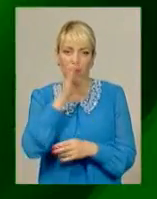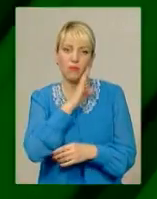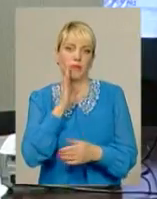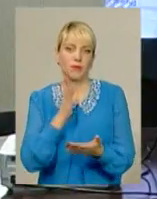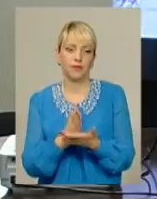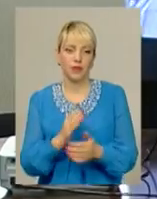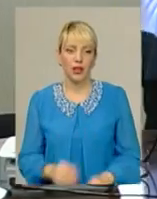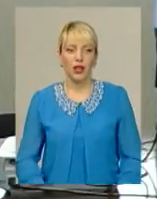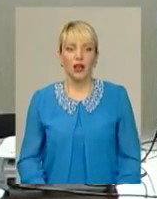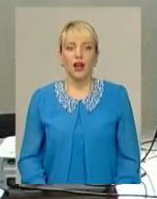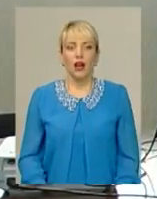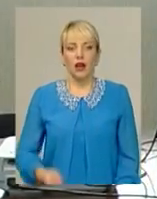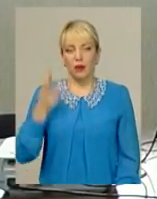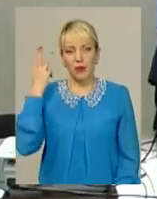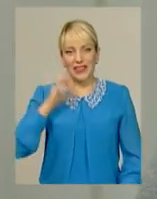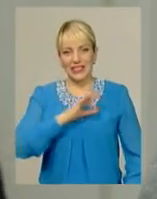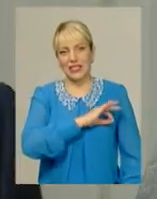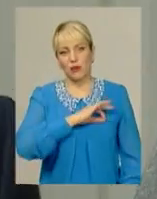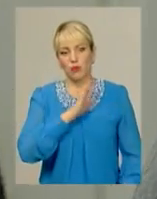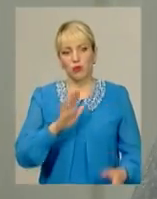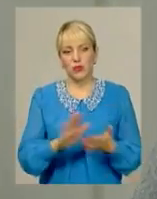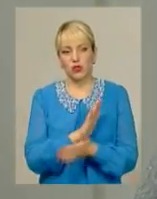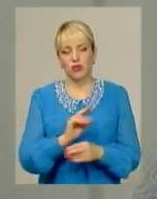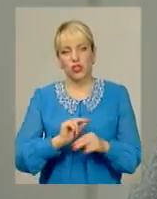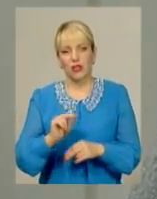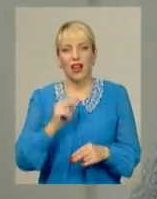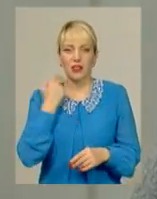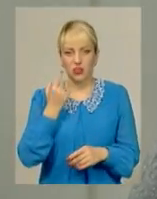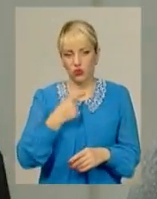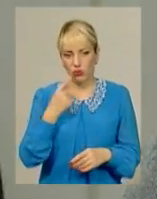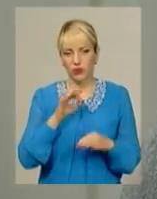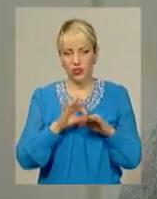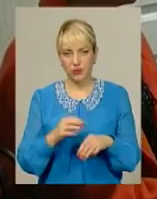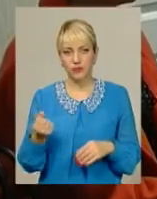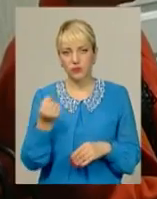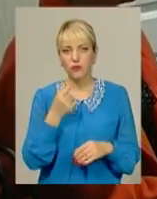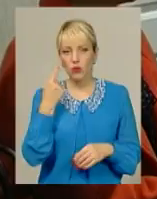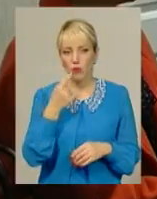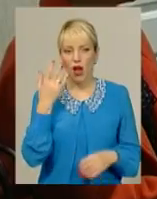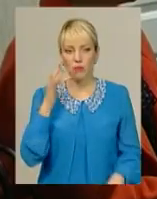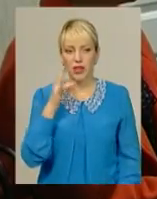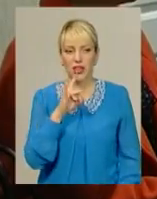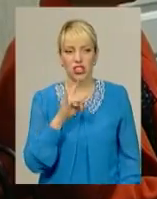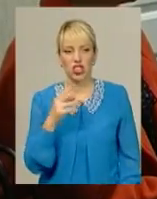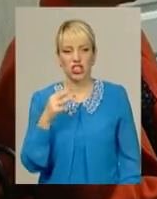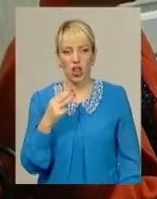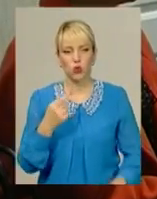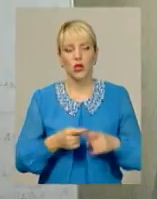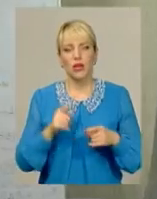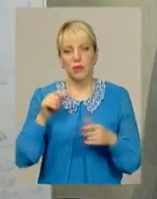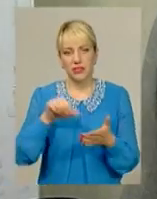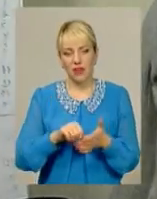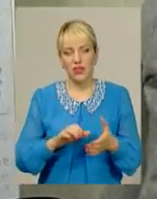Хмельницьких правників безкоштовно вчитимуть англійської. Вестиме курс носій мови американець Ричард Шалу. Представник